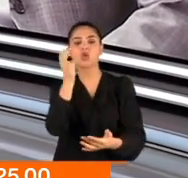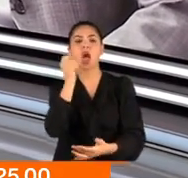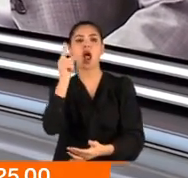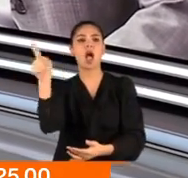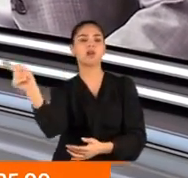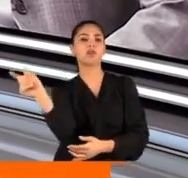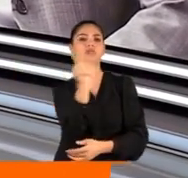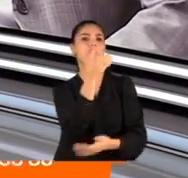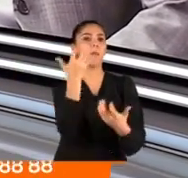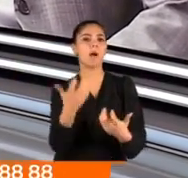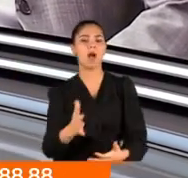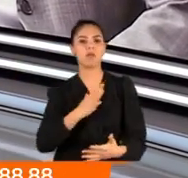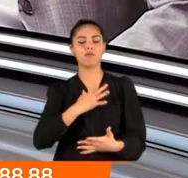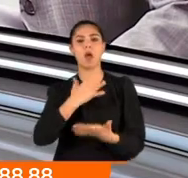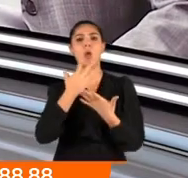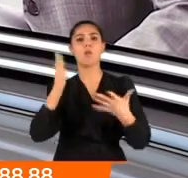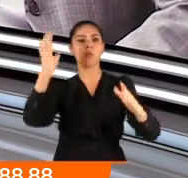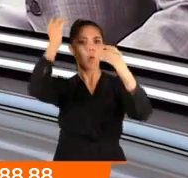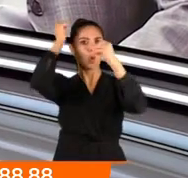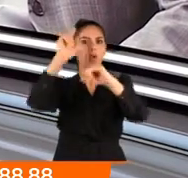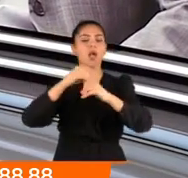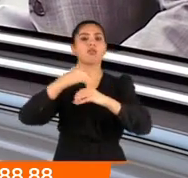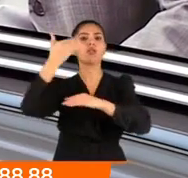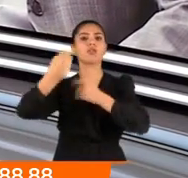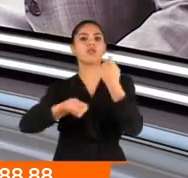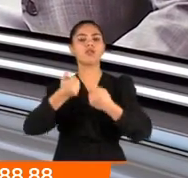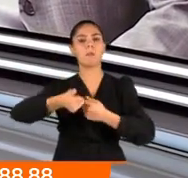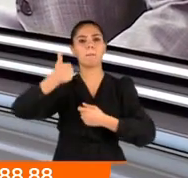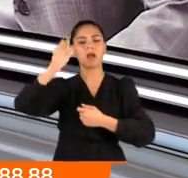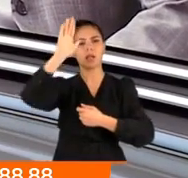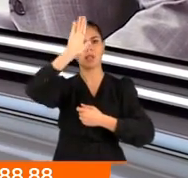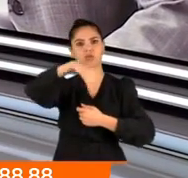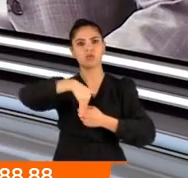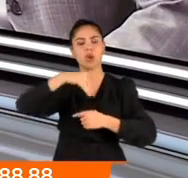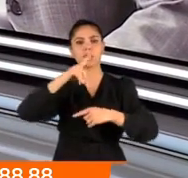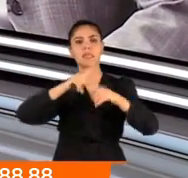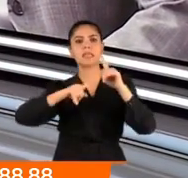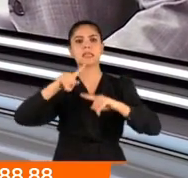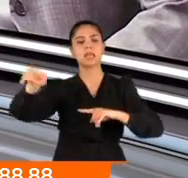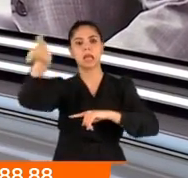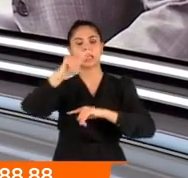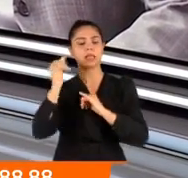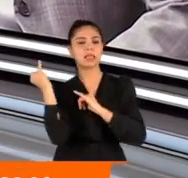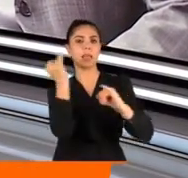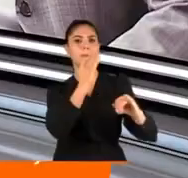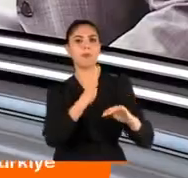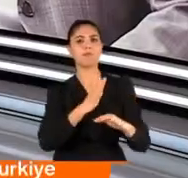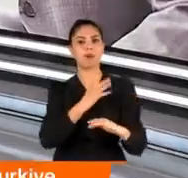Ankara'nın yanıtı çok sert oldu. Büyükelçiler hızla Dışişleri Bakanlığı'na çağrıldı. Siyasi derinde tepkisi var elbette.